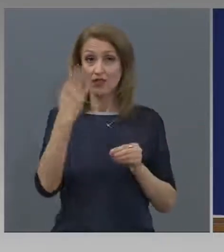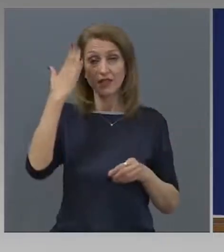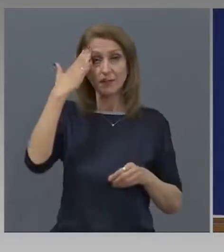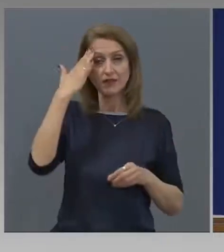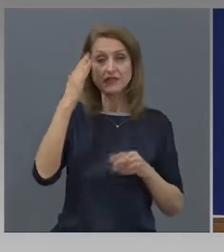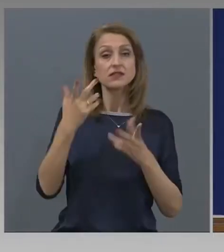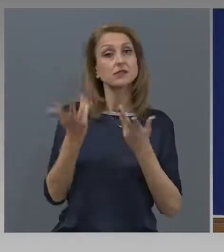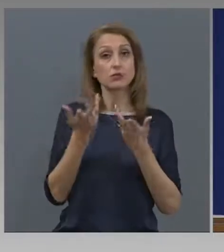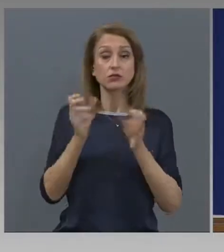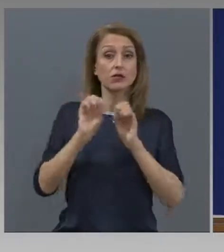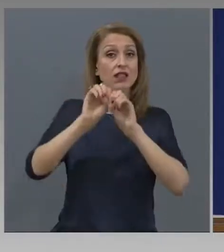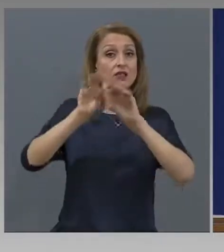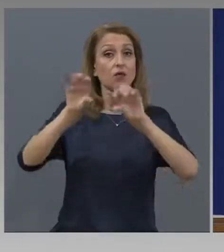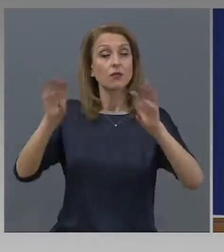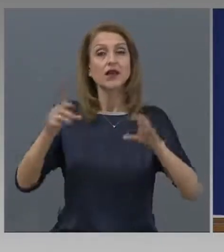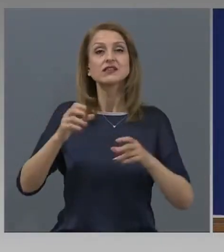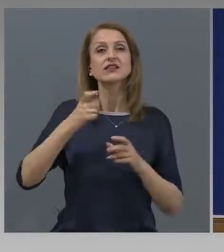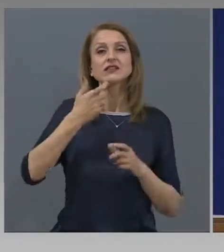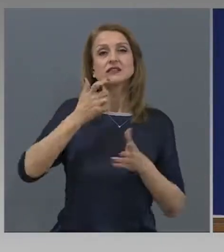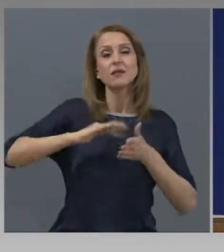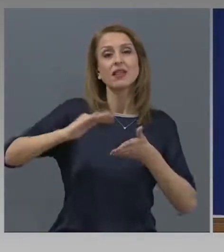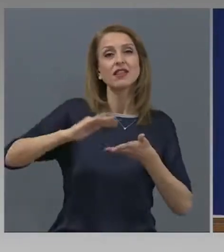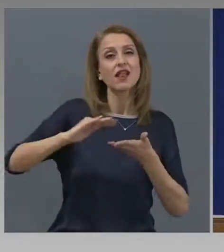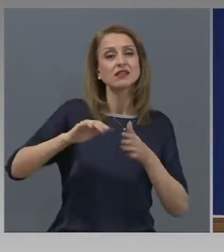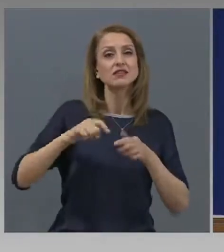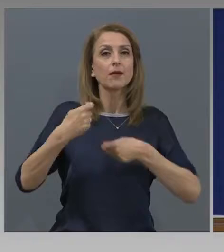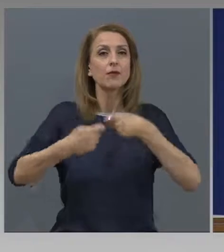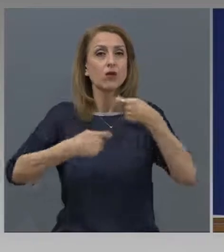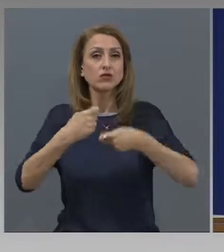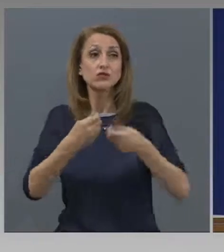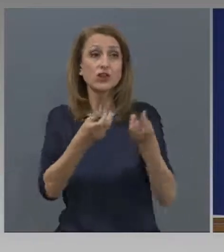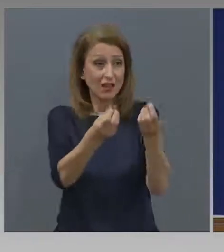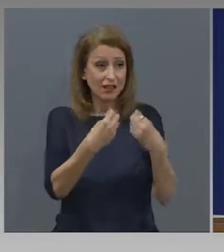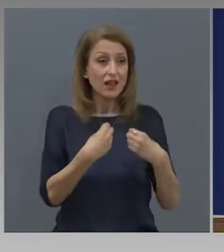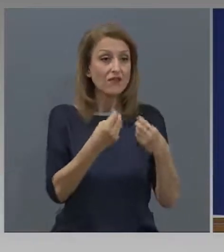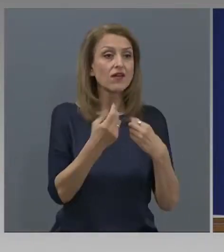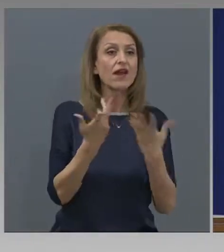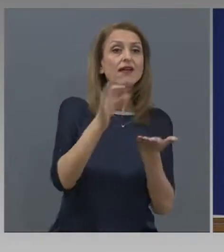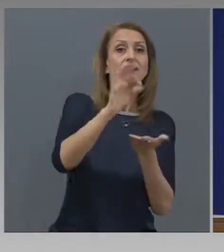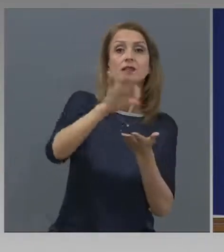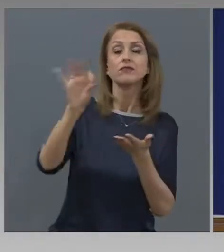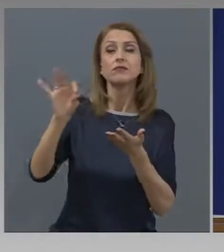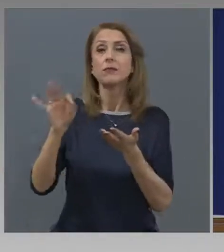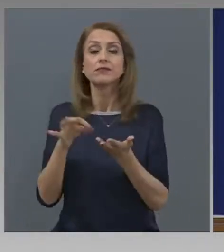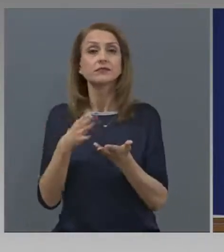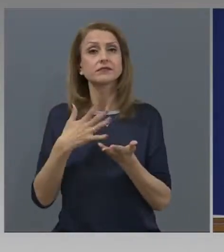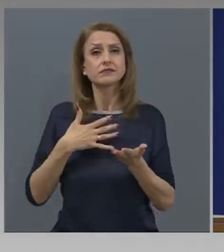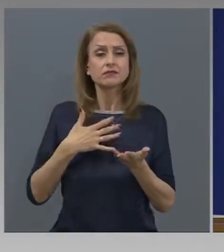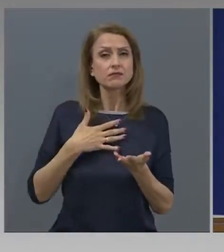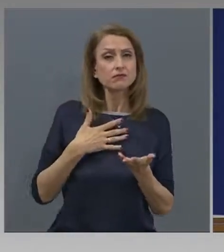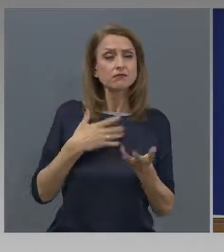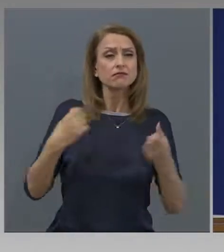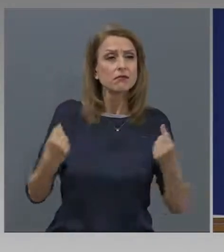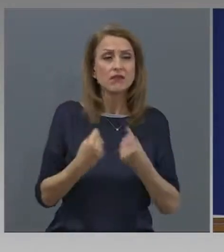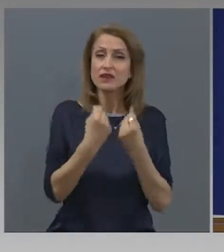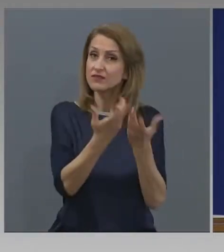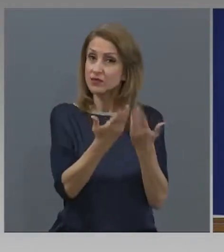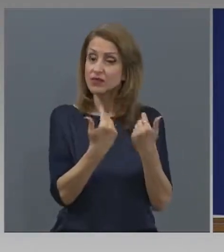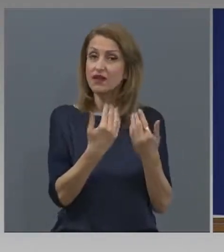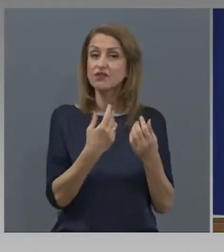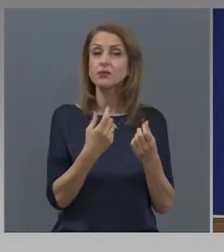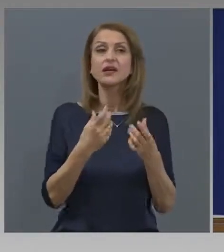съответно земеделските производители да ни подават максимално динамично и активно